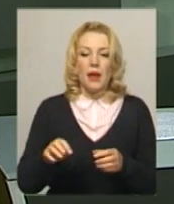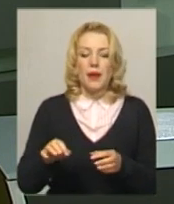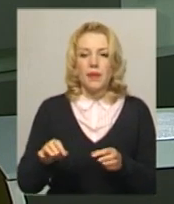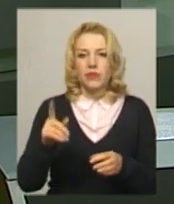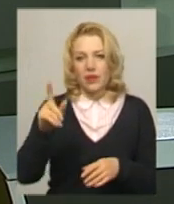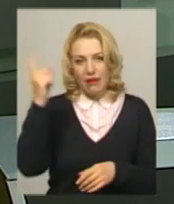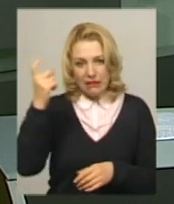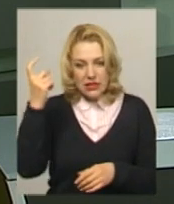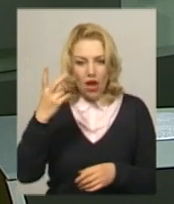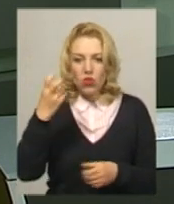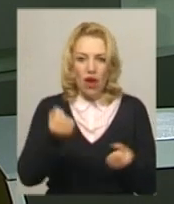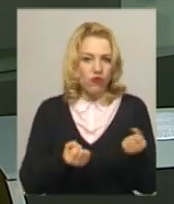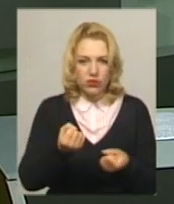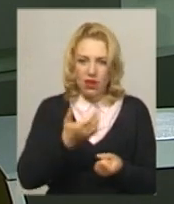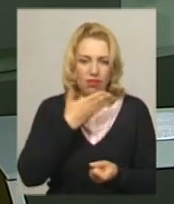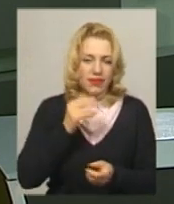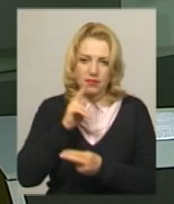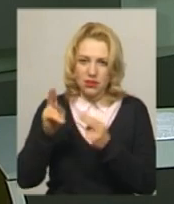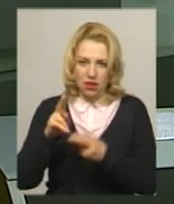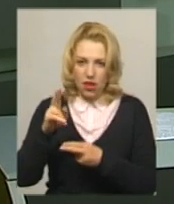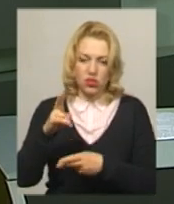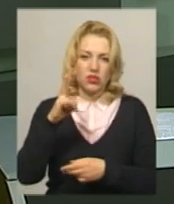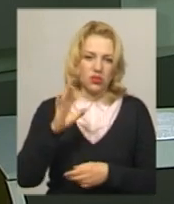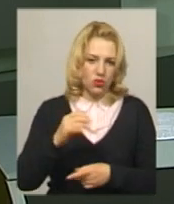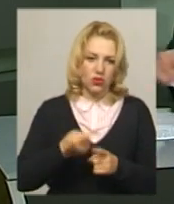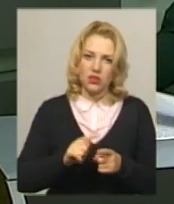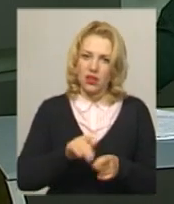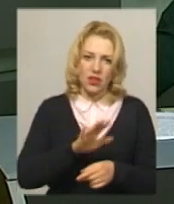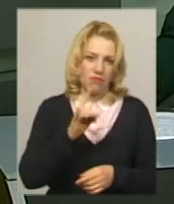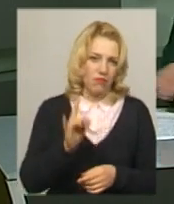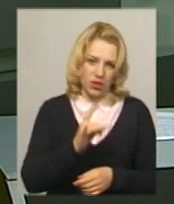подібний випадок, каже Олександр Дарморос, відбувся з військовим не вперше.